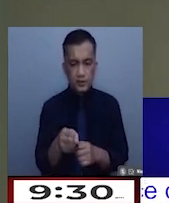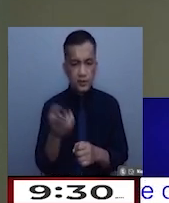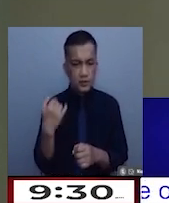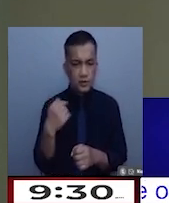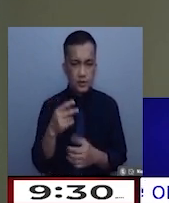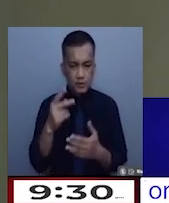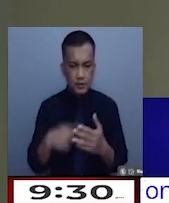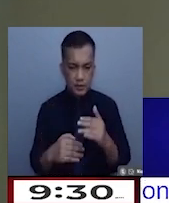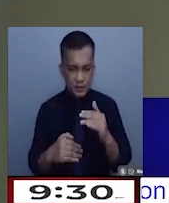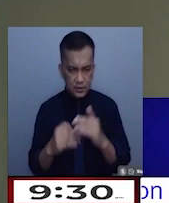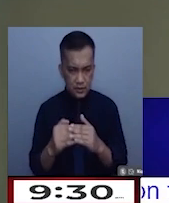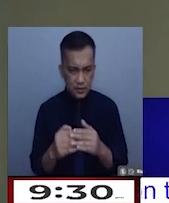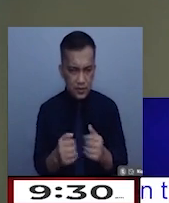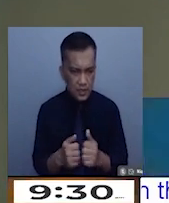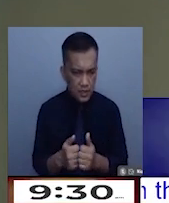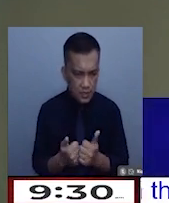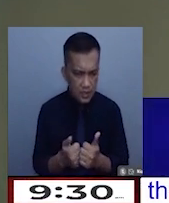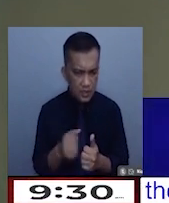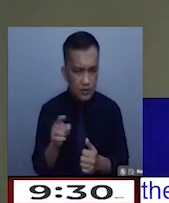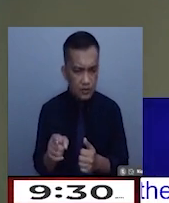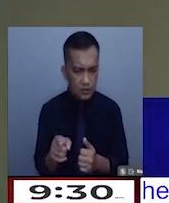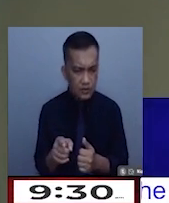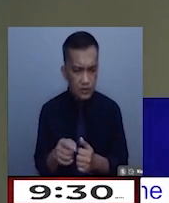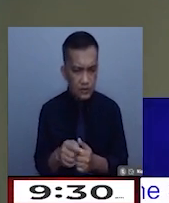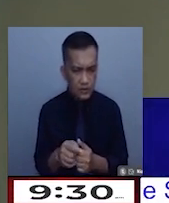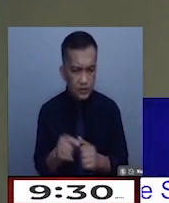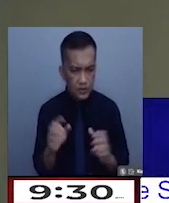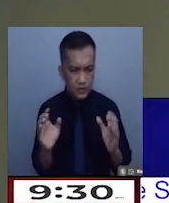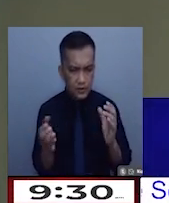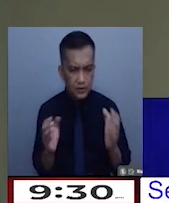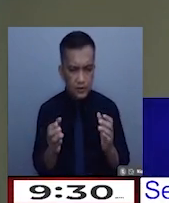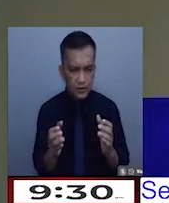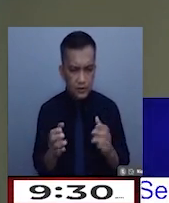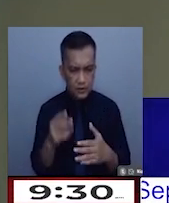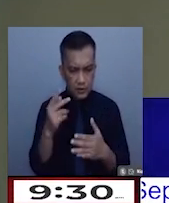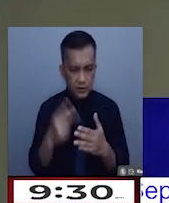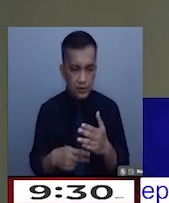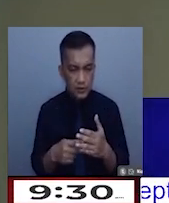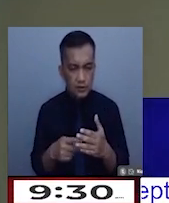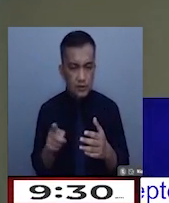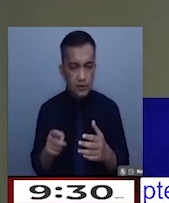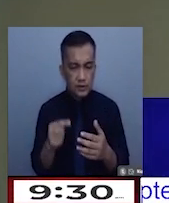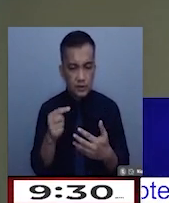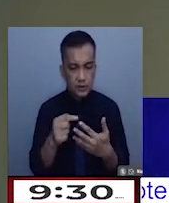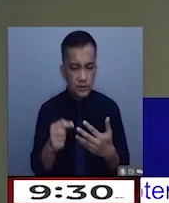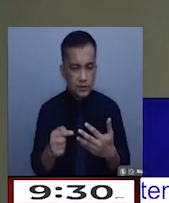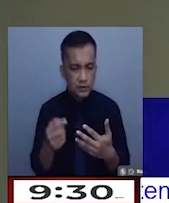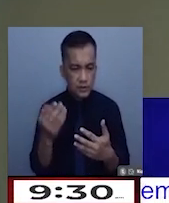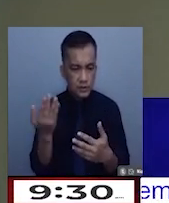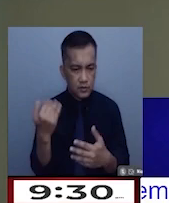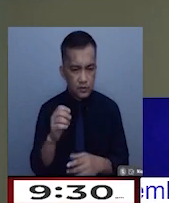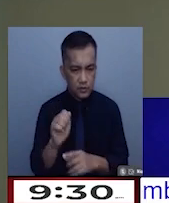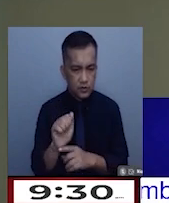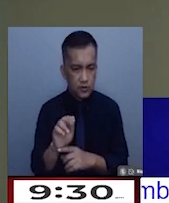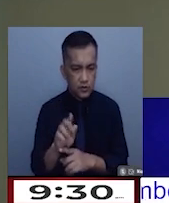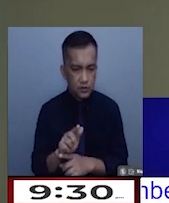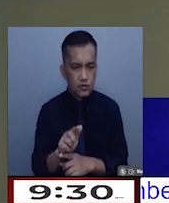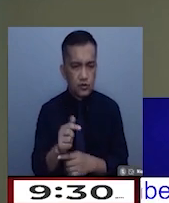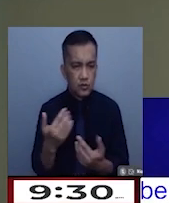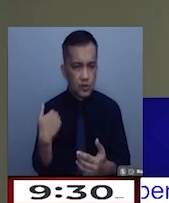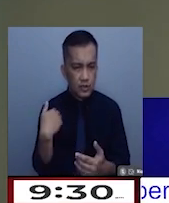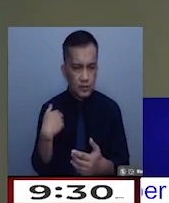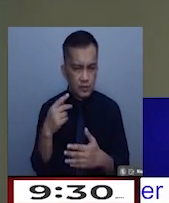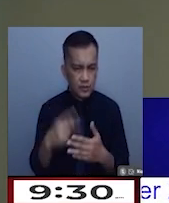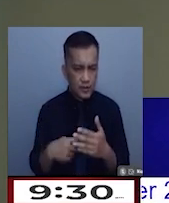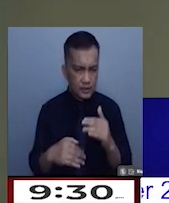price ceiling? At paano po ito maikukumpara sa presyo ng mga ito noong August noong wala pa pong